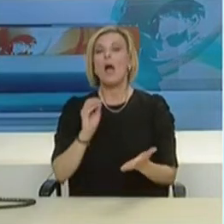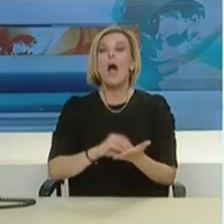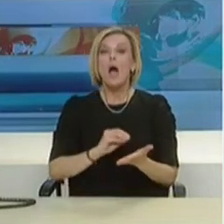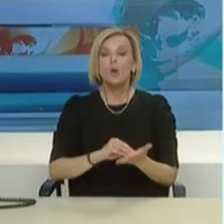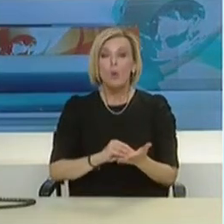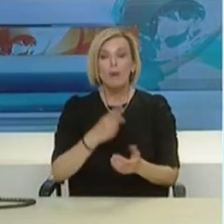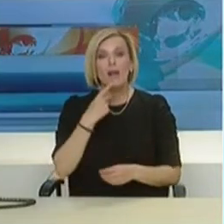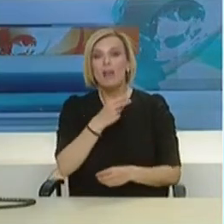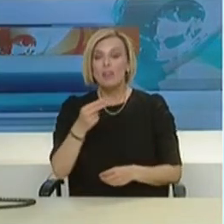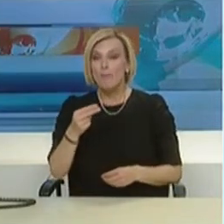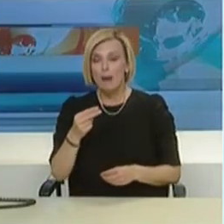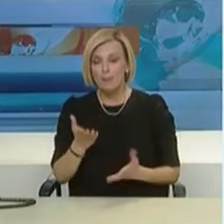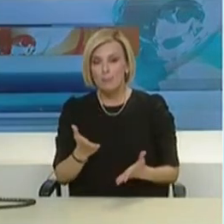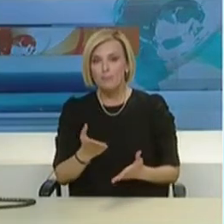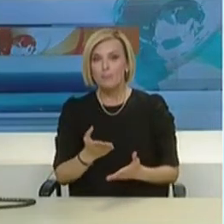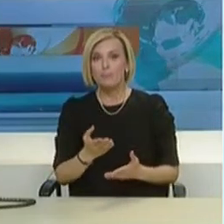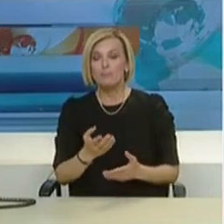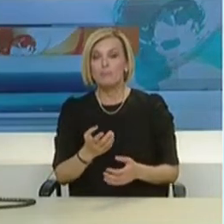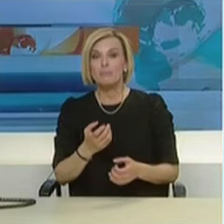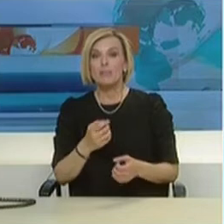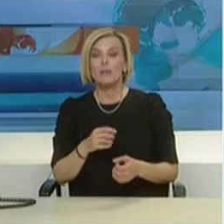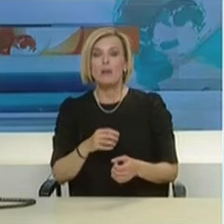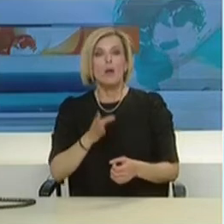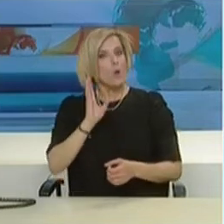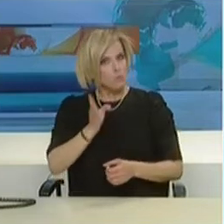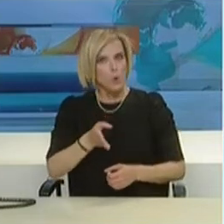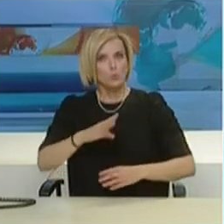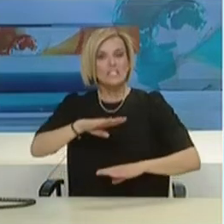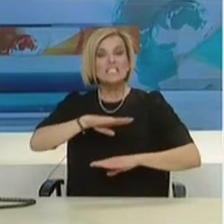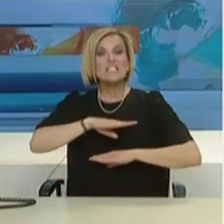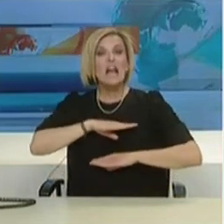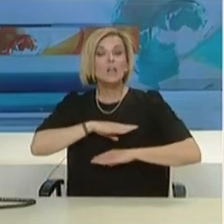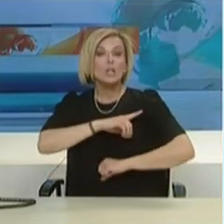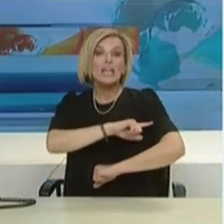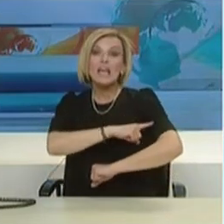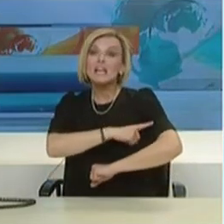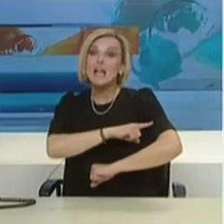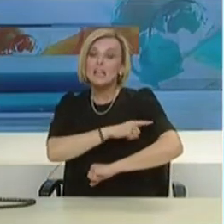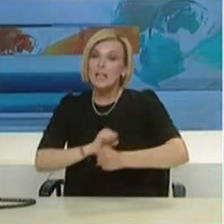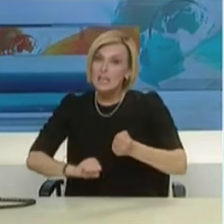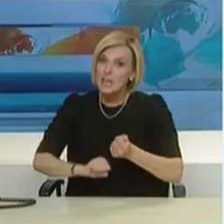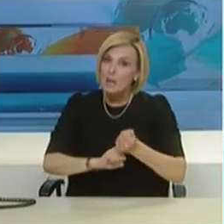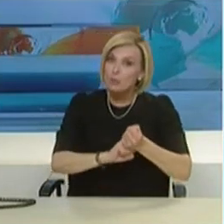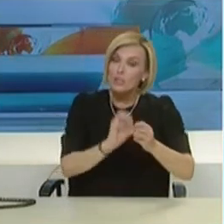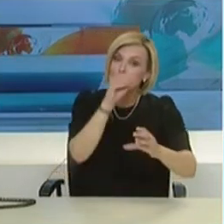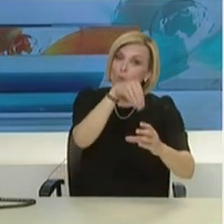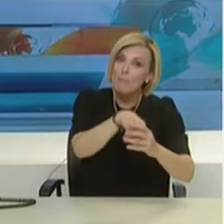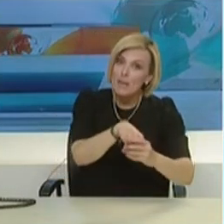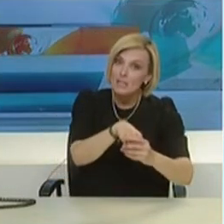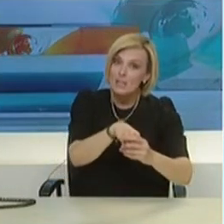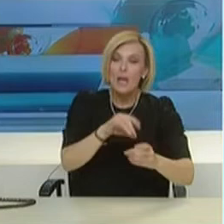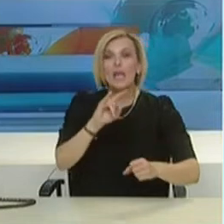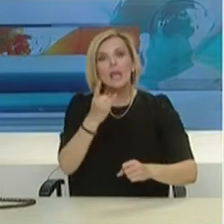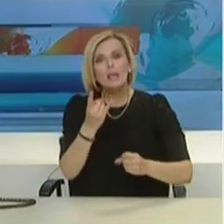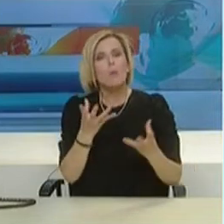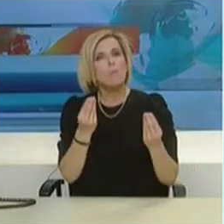στήριξης στο σύστημα και από στρατιωτικούς γιατρούς ή αν θέλετε γιατρούς που έχουν ή βρίσκονται σε πάση